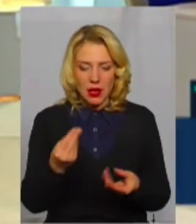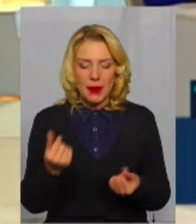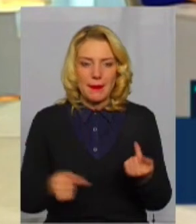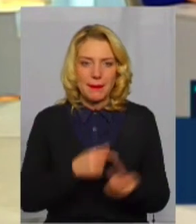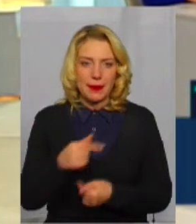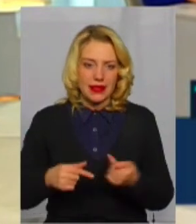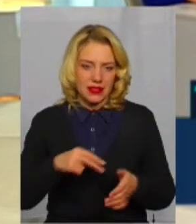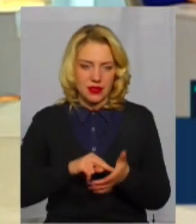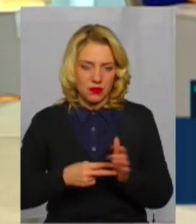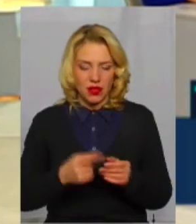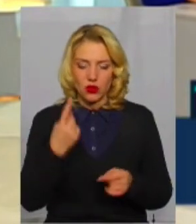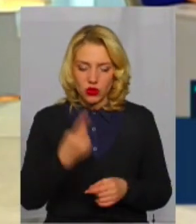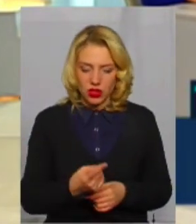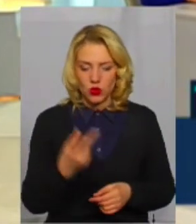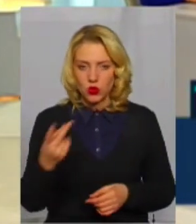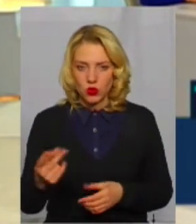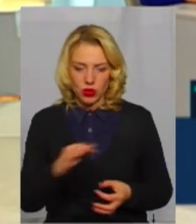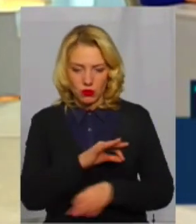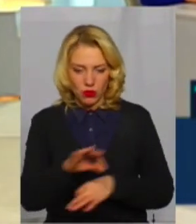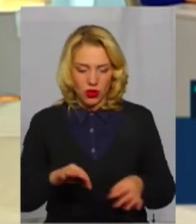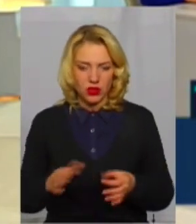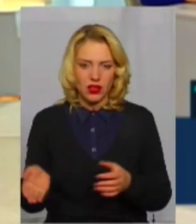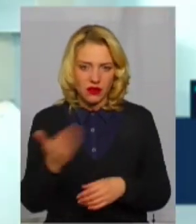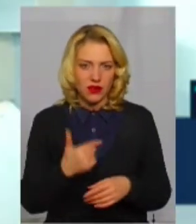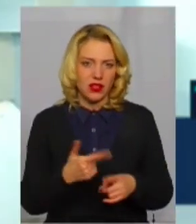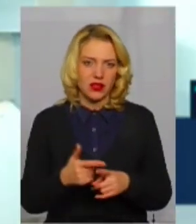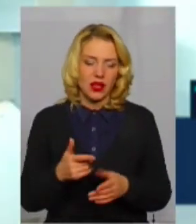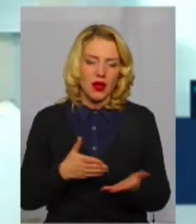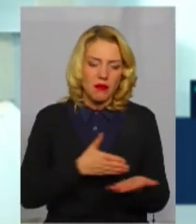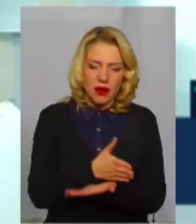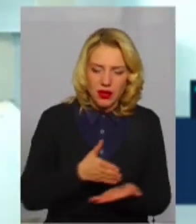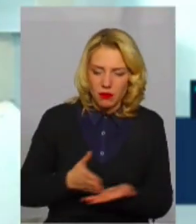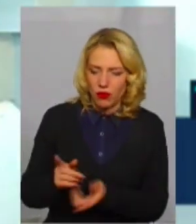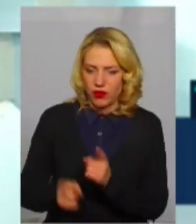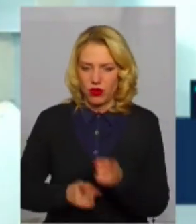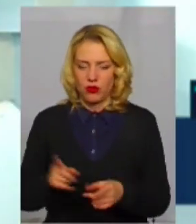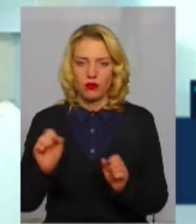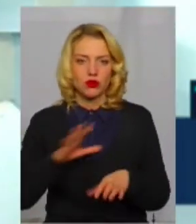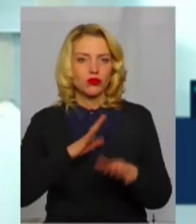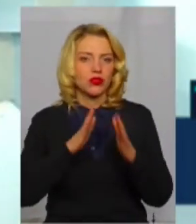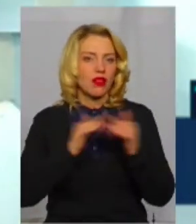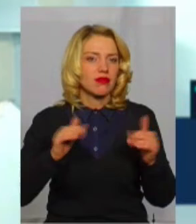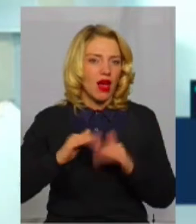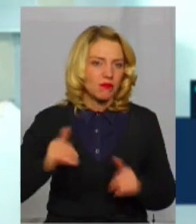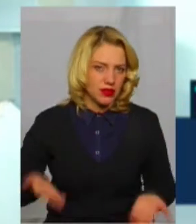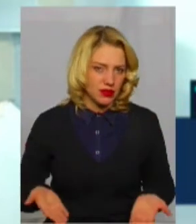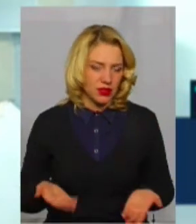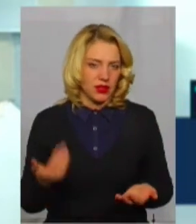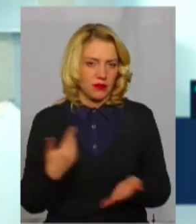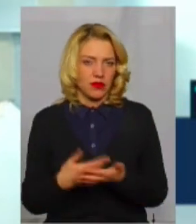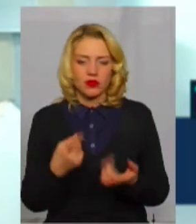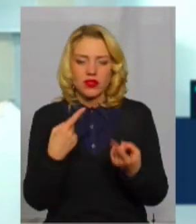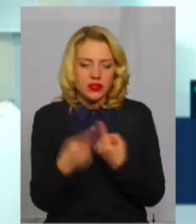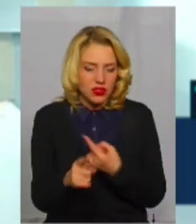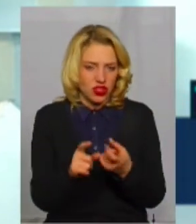-планів. Один, другий проєкт, ми допоможемо, давайте перепрофілюємо, давайте будемо, чи це буде табір, тобто, в якомусь іншому